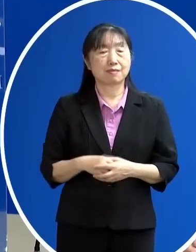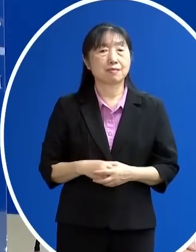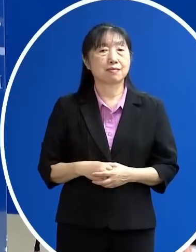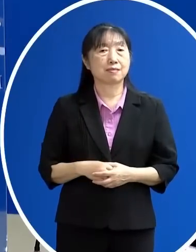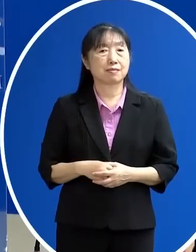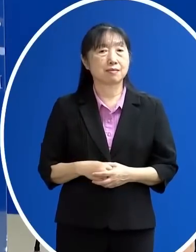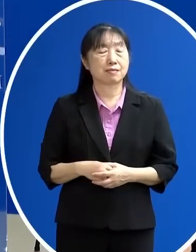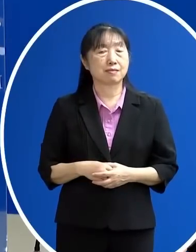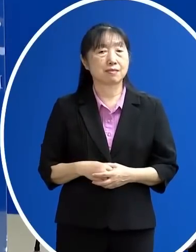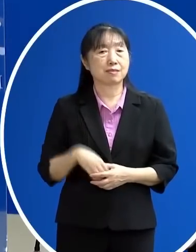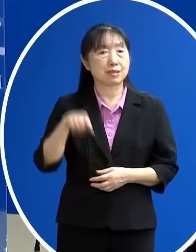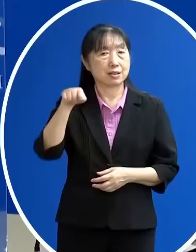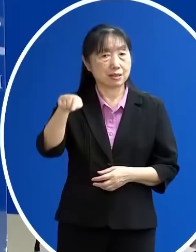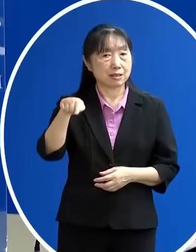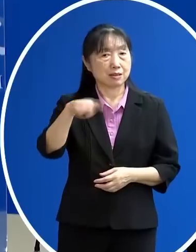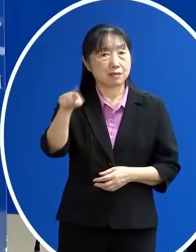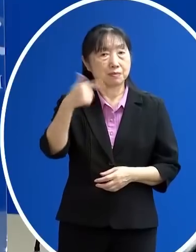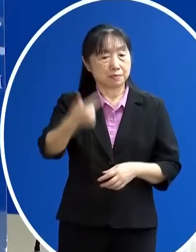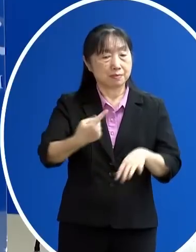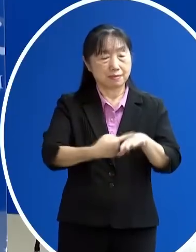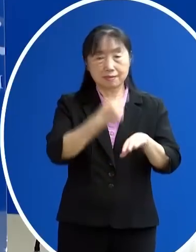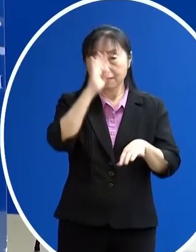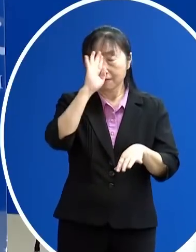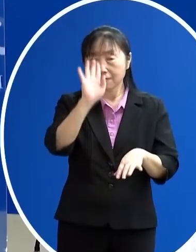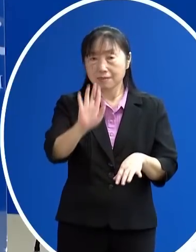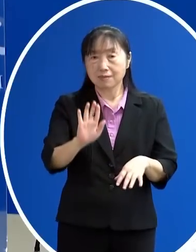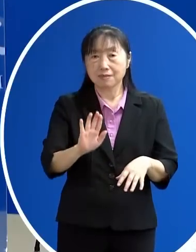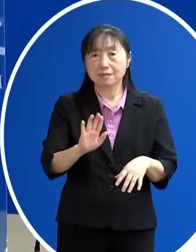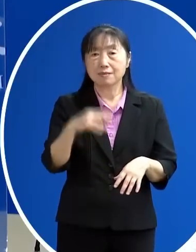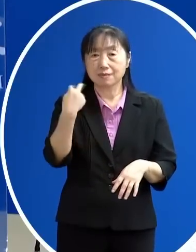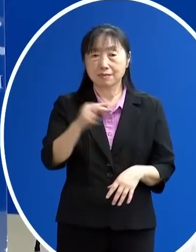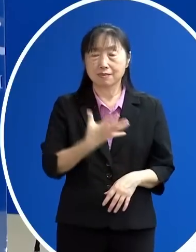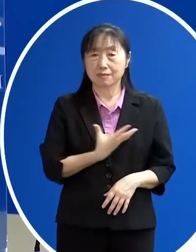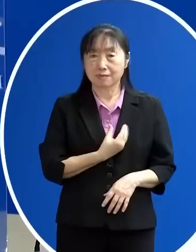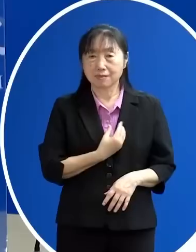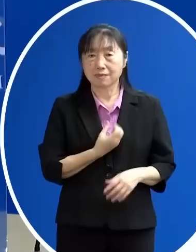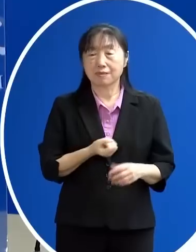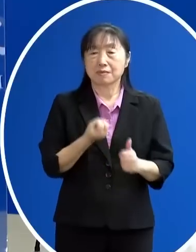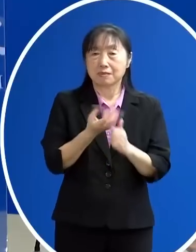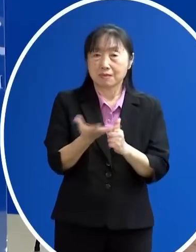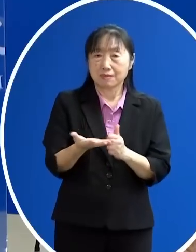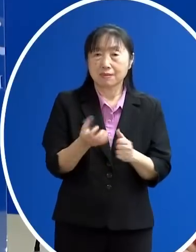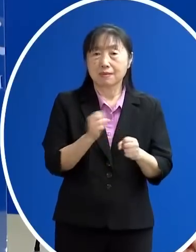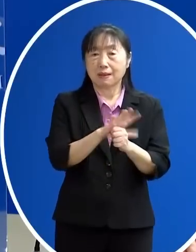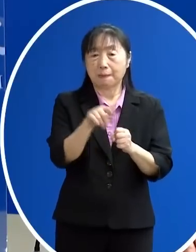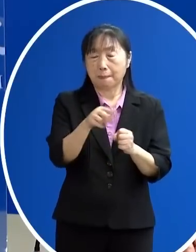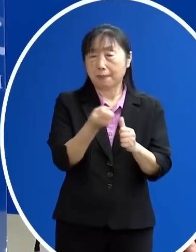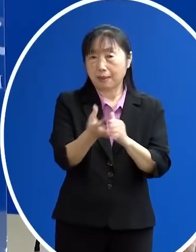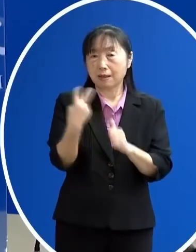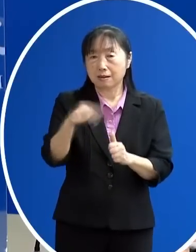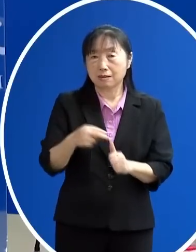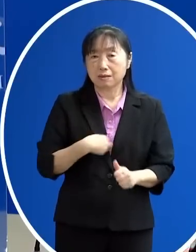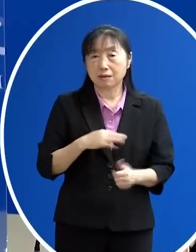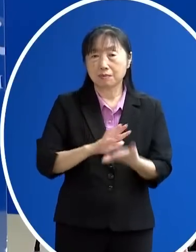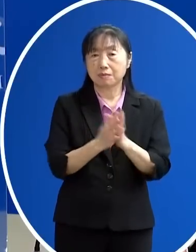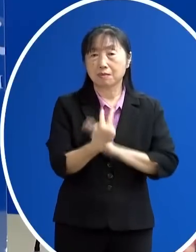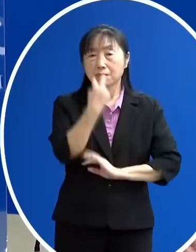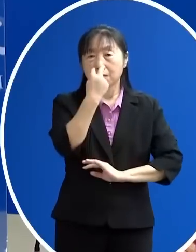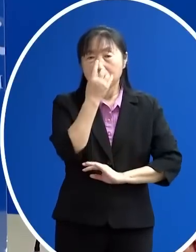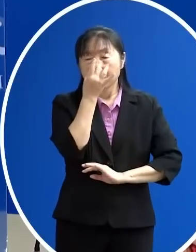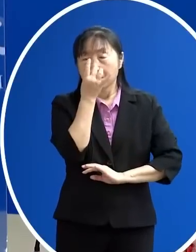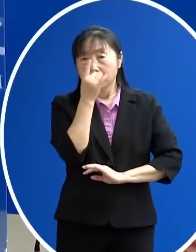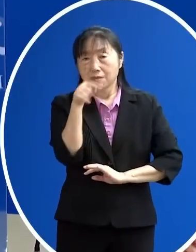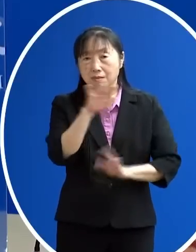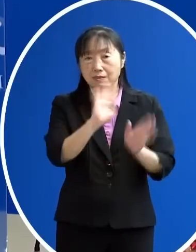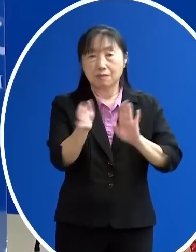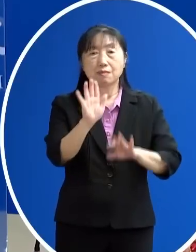那大概都是有慢性疾病 然後合併新冠感染之後 有出現這個呼吸衰竭的一些情形 不